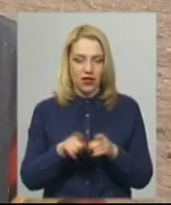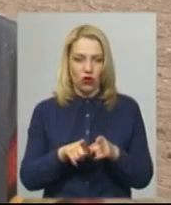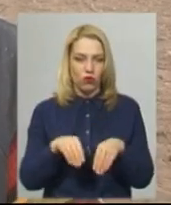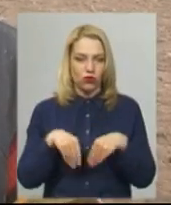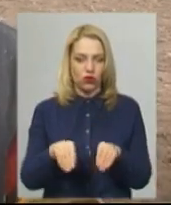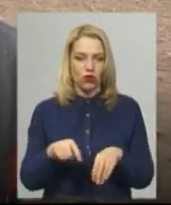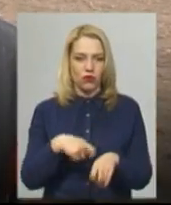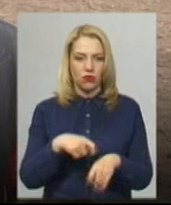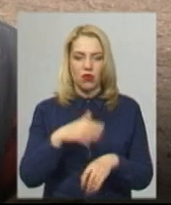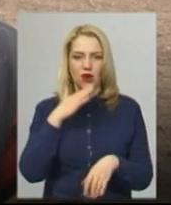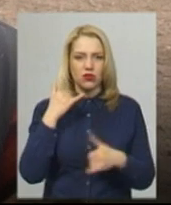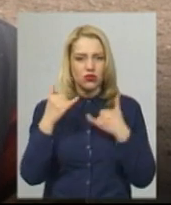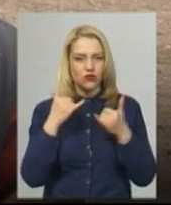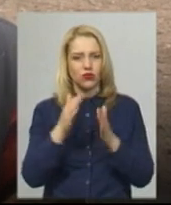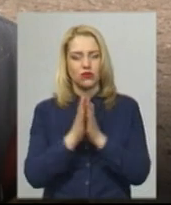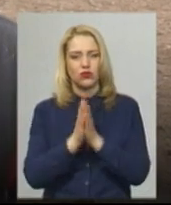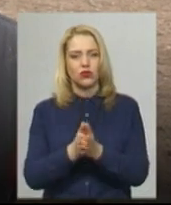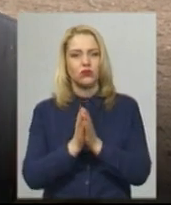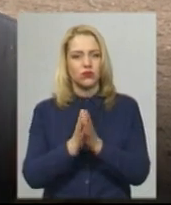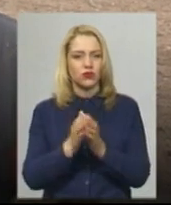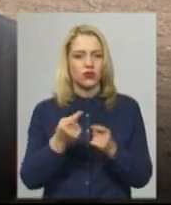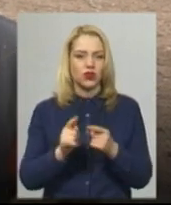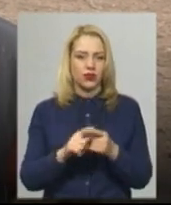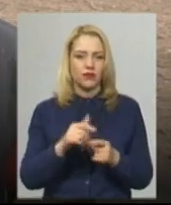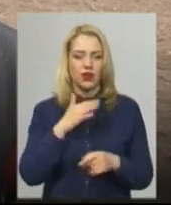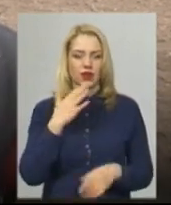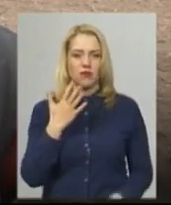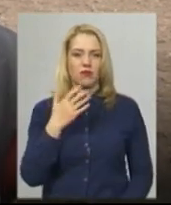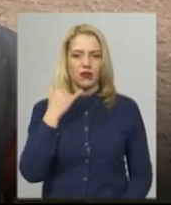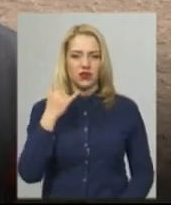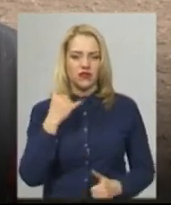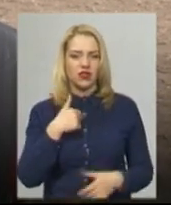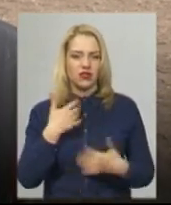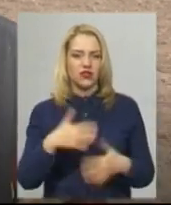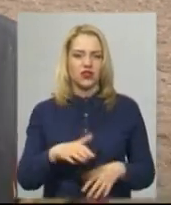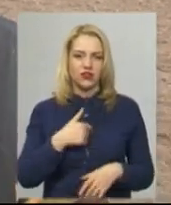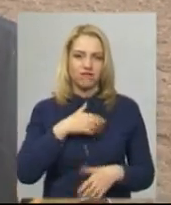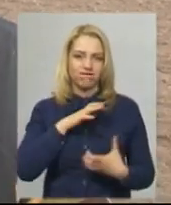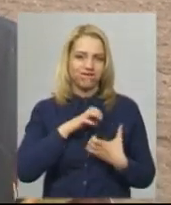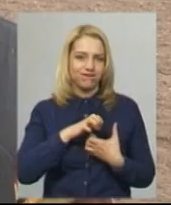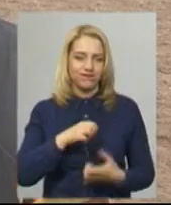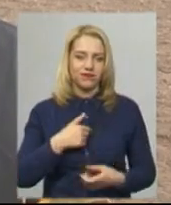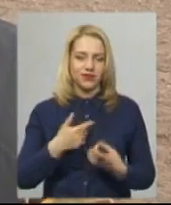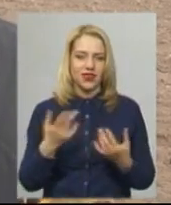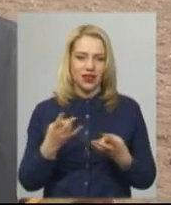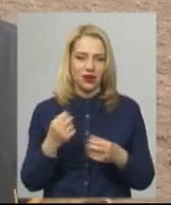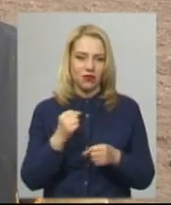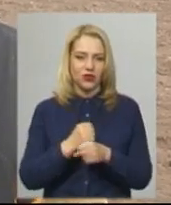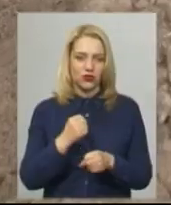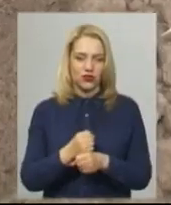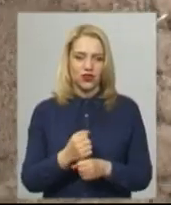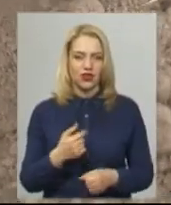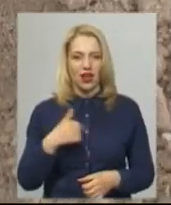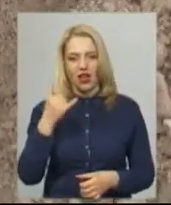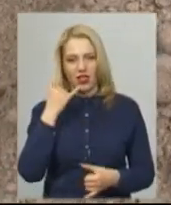Дуже багато дзвонять, без кінця краю, тут п'ять дзвінків на день. Я ж деколи вже серплюся, що треба працювати, тут треба з